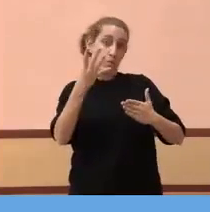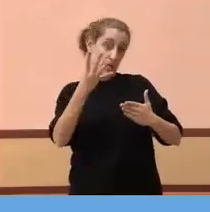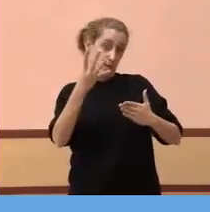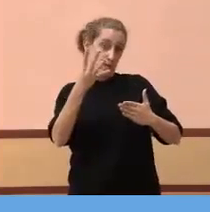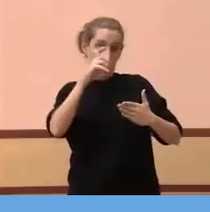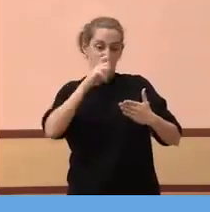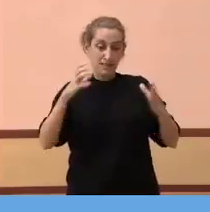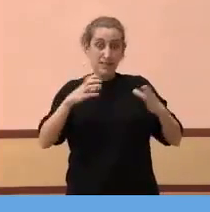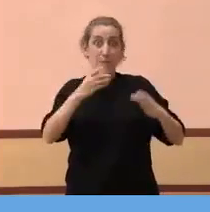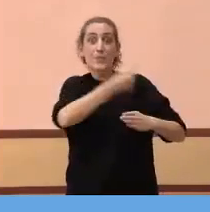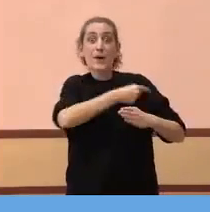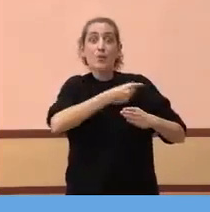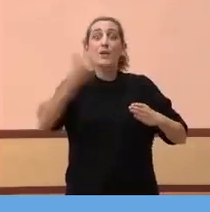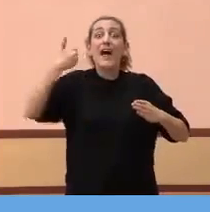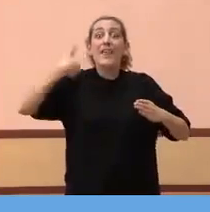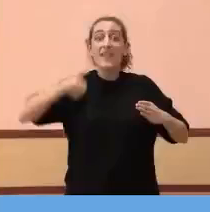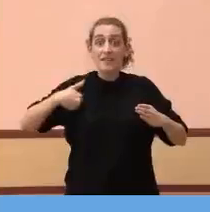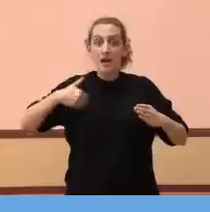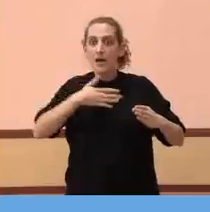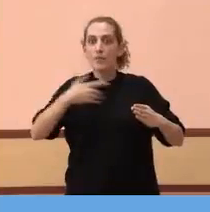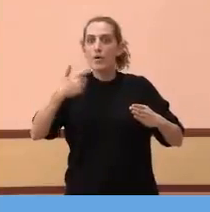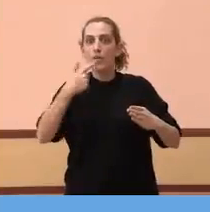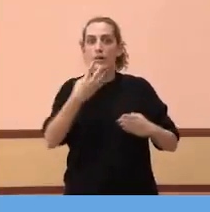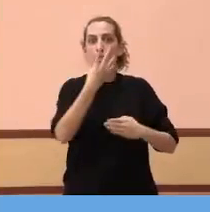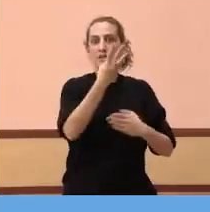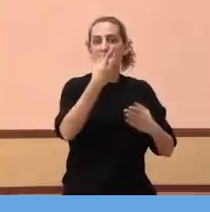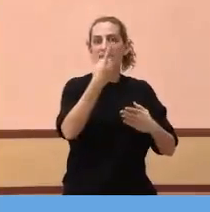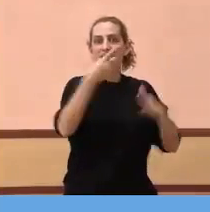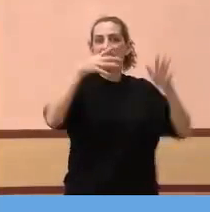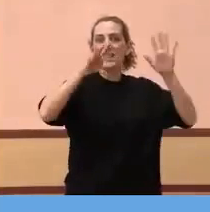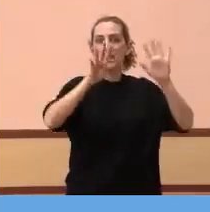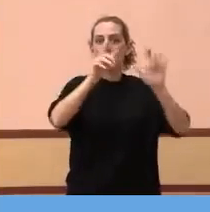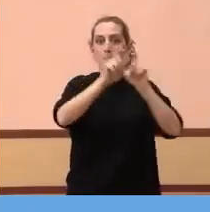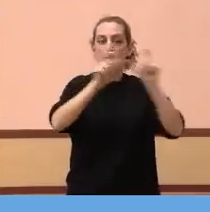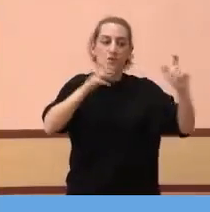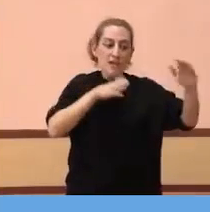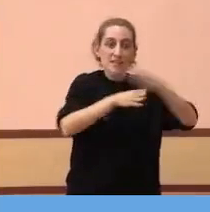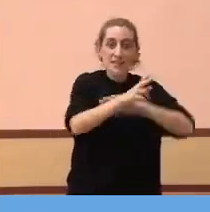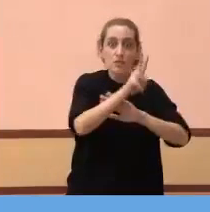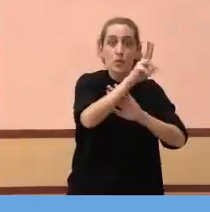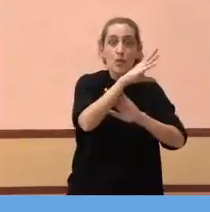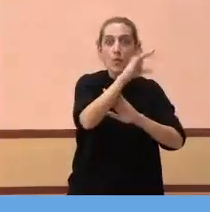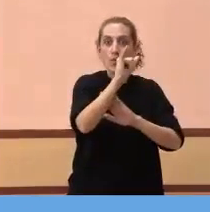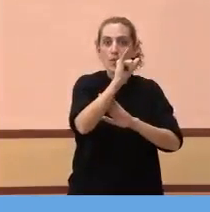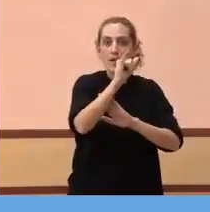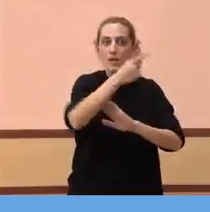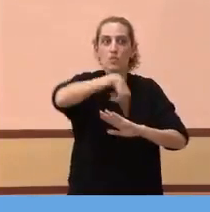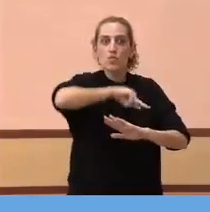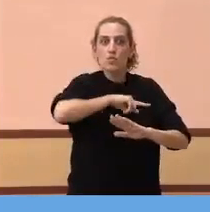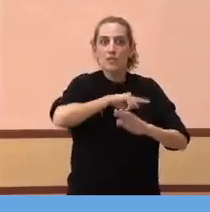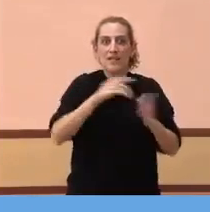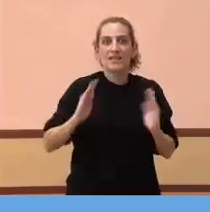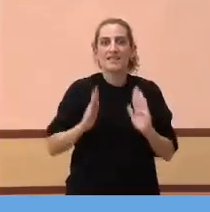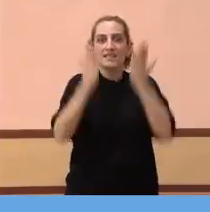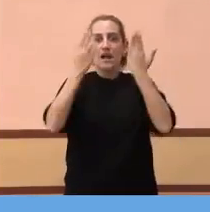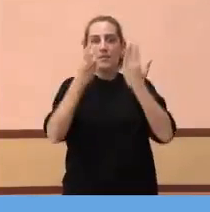64 anys, en lloc de 419 persones a la UCI, n'haguéssim evitat 393.